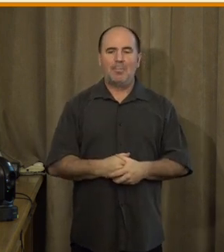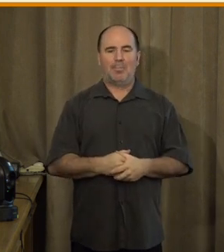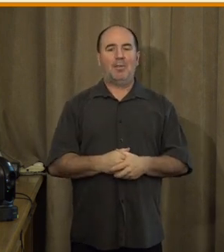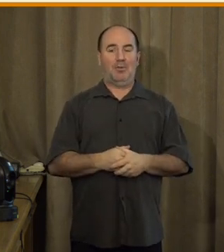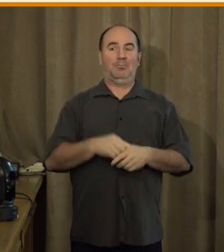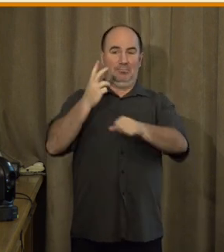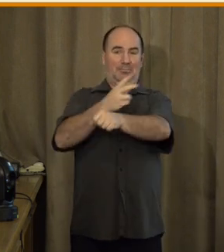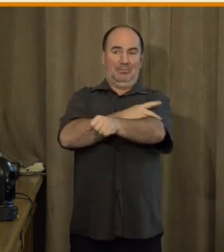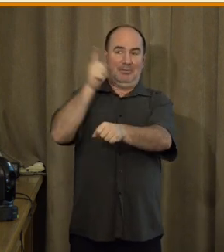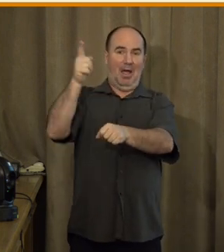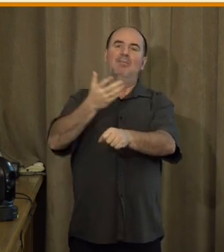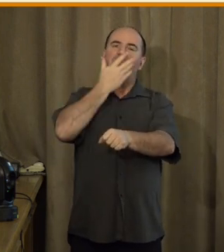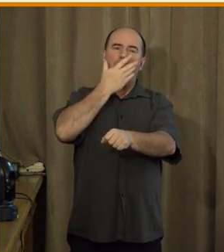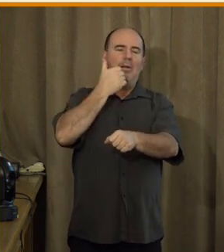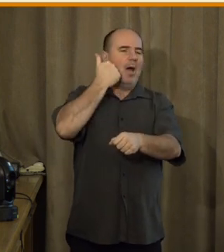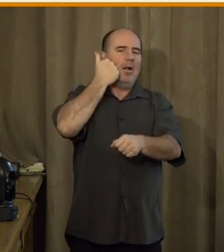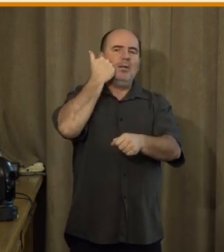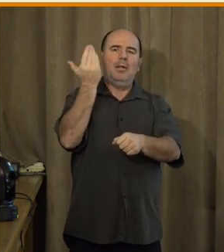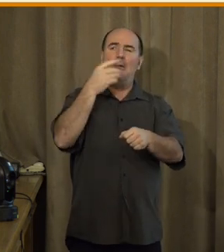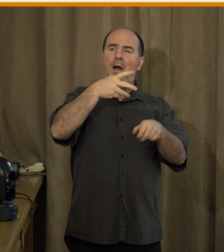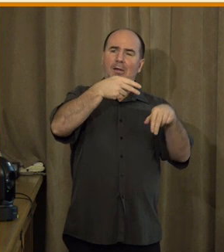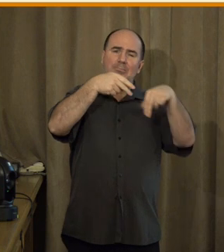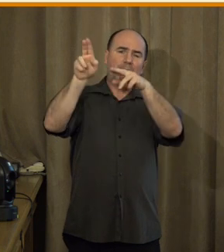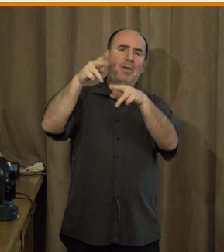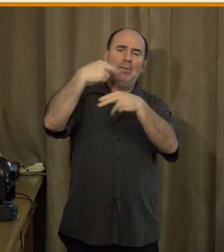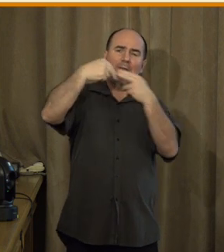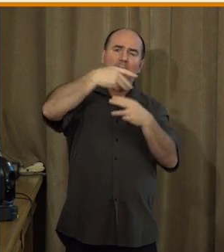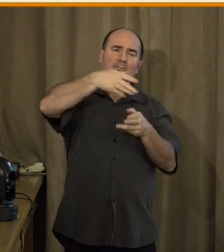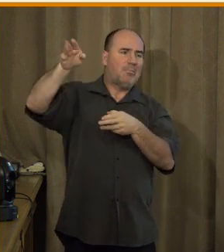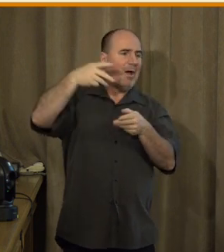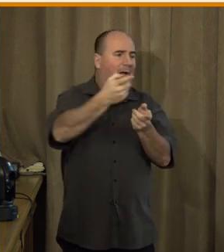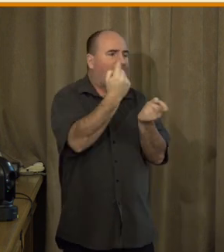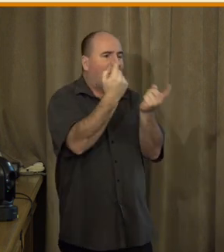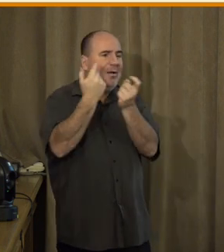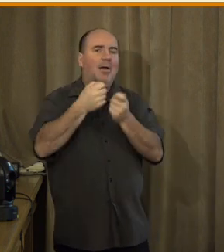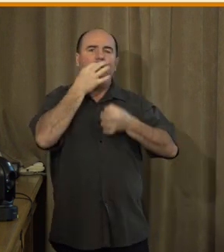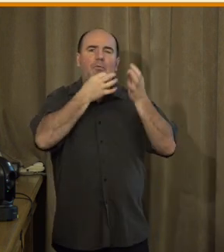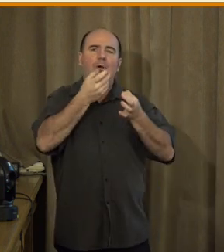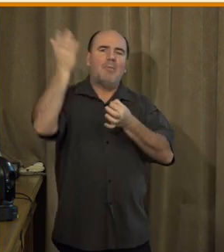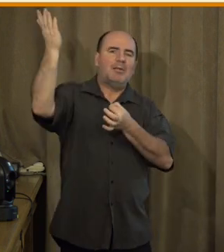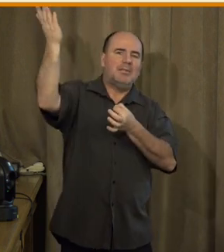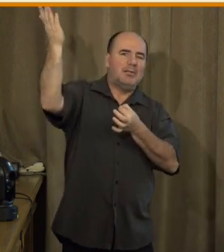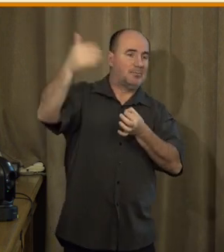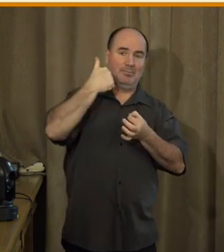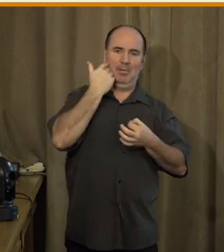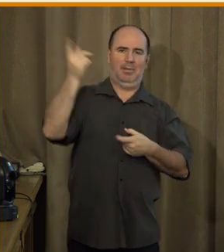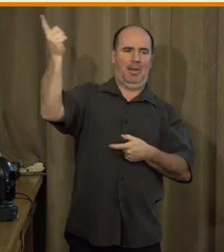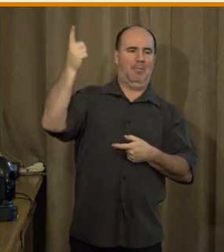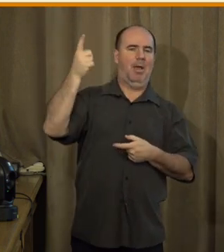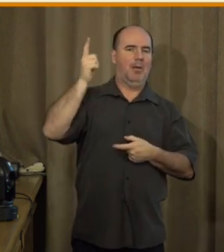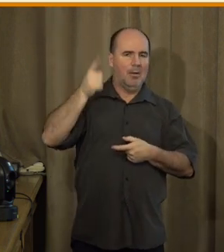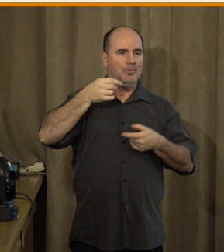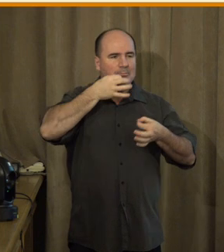nemá dostatečné informace, vlastně jak ty služby dále upravovat. A další otázka, která je tak vlastně asi